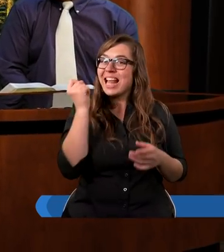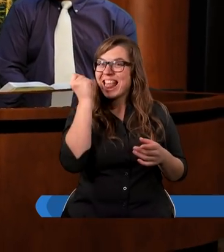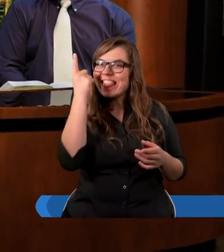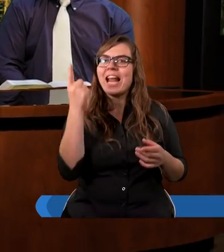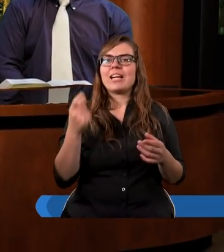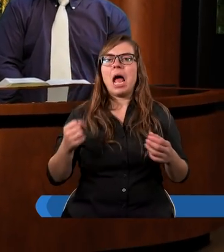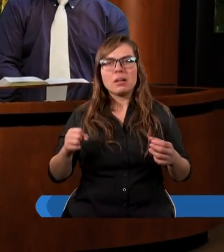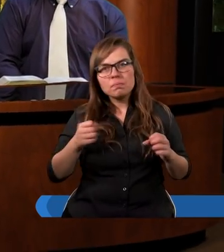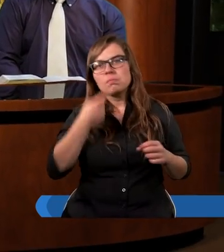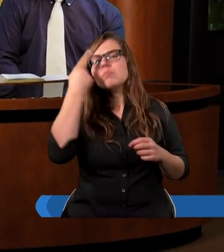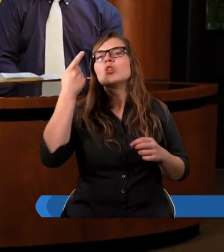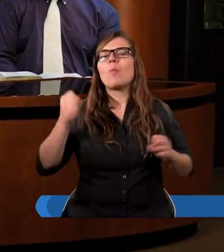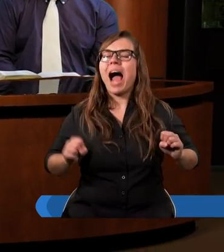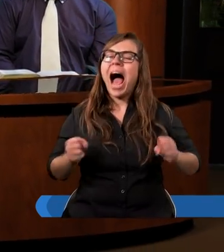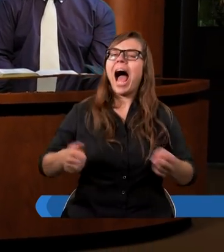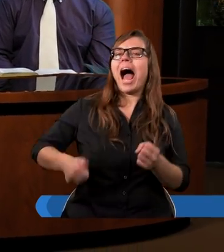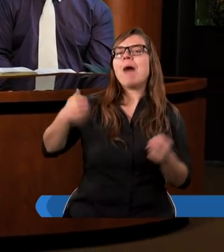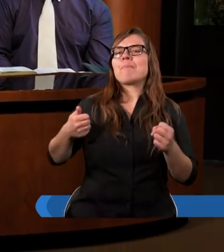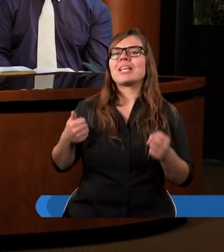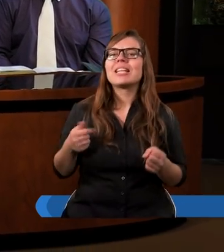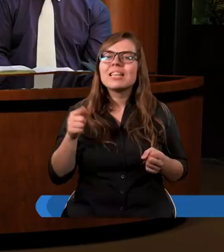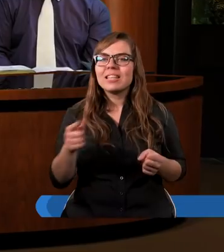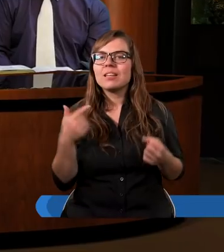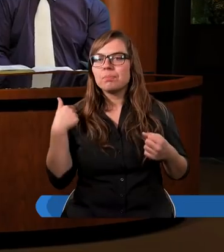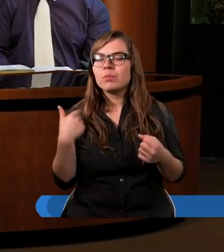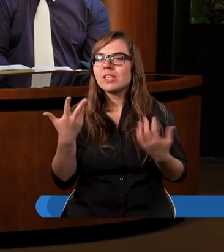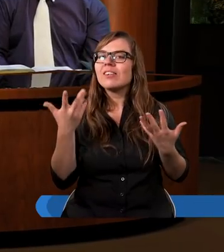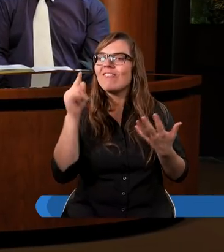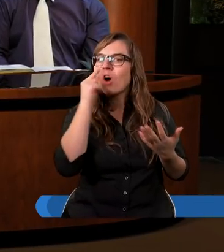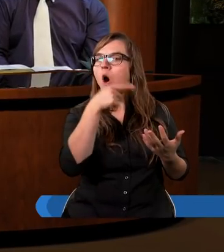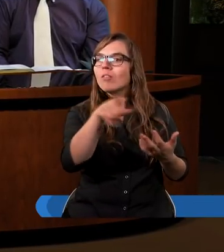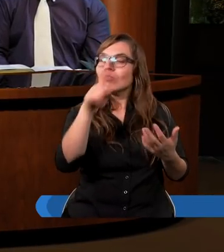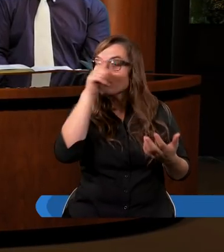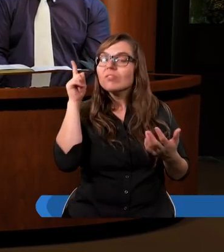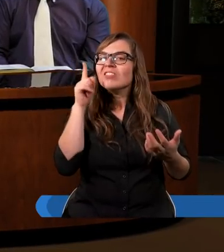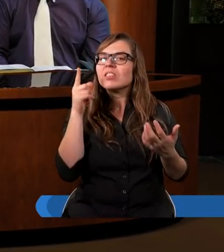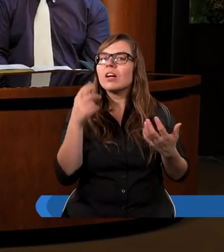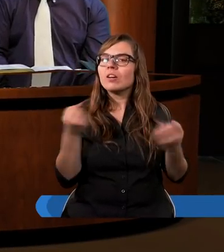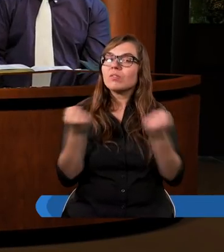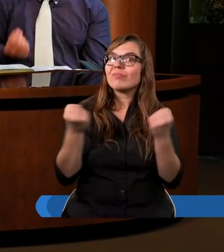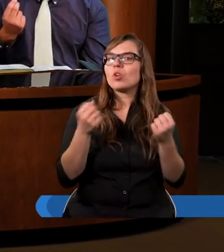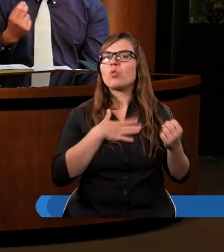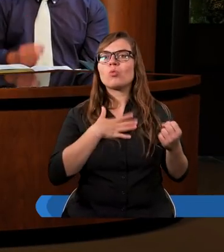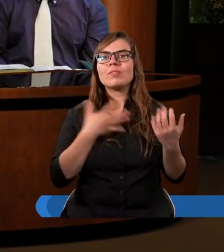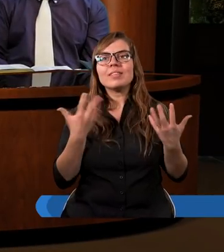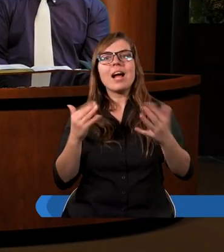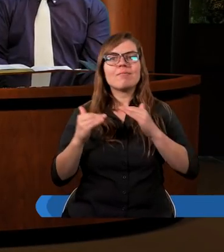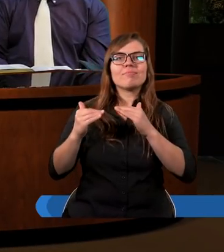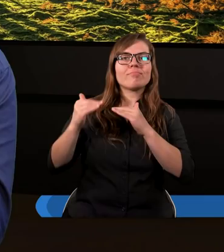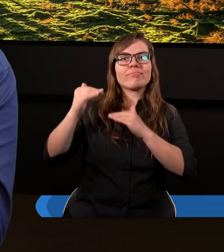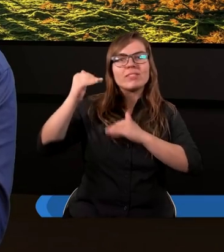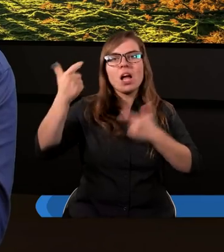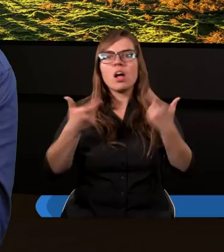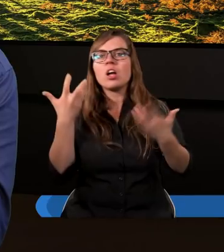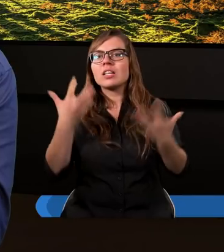ambitni. Nazwijmy ich powiedzmy w ich oczach ludźmi właśnie sukcesu. I powiedzieli jedną rzecz,